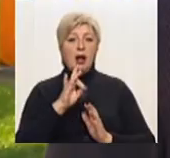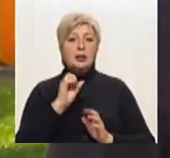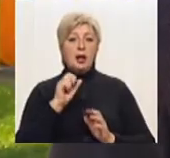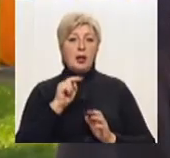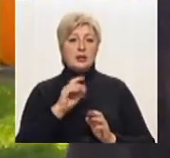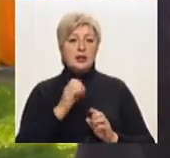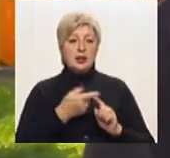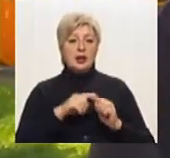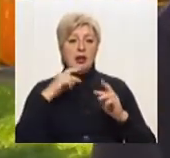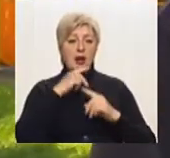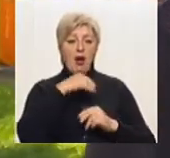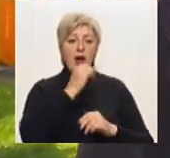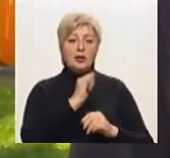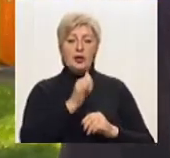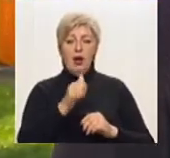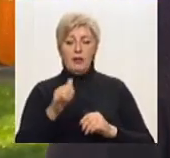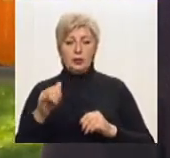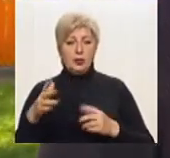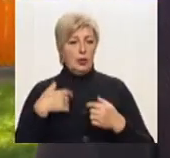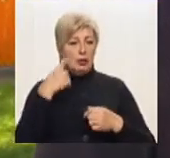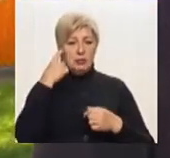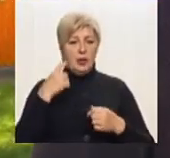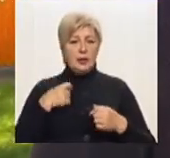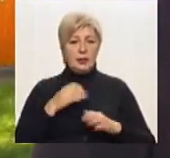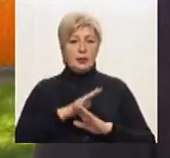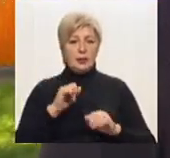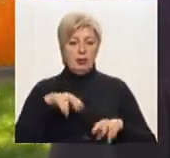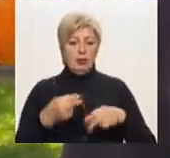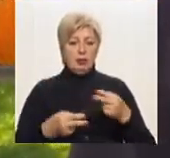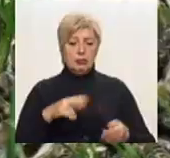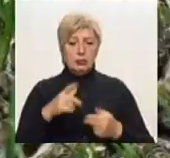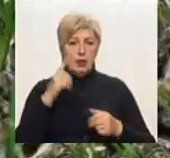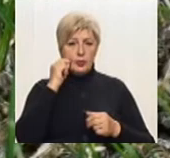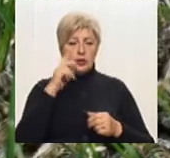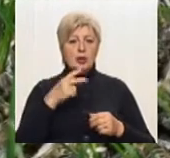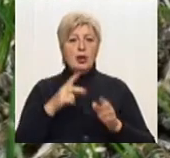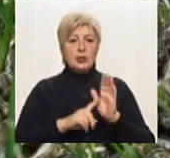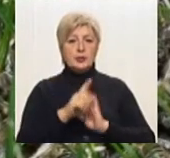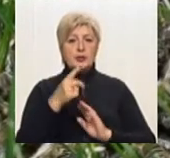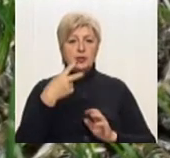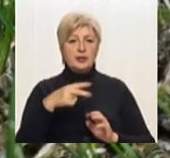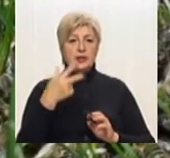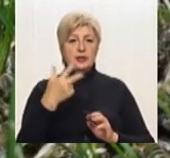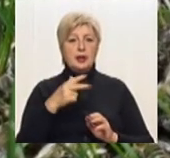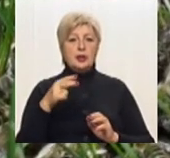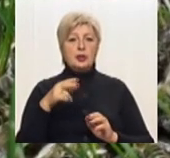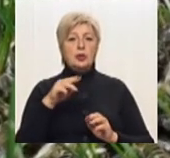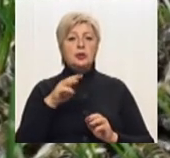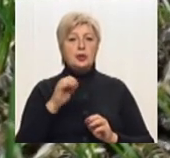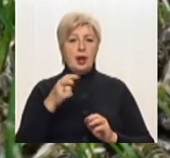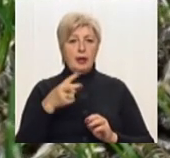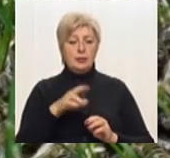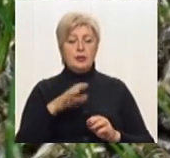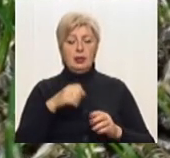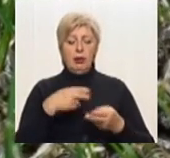попередивши ні нас, бджолярів, ні місцеве населення. Падіж бджіл розпочався 23 травня. Зранку бджоли усипали все живим